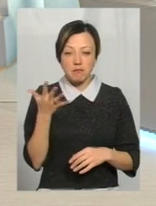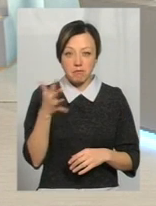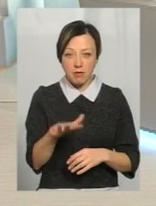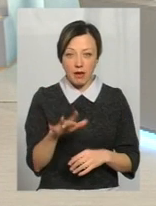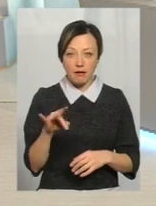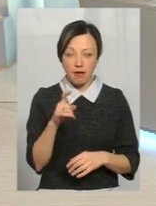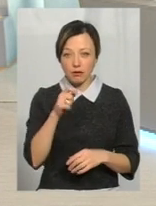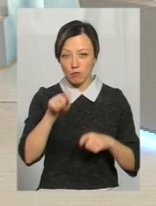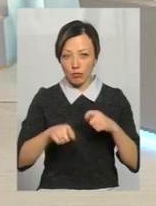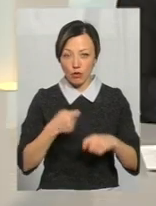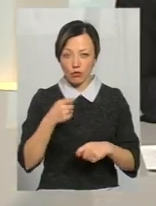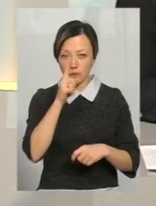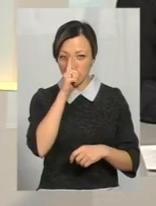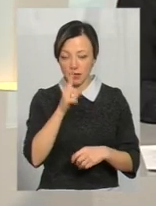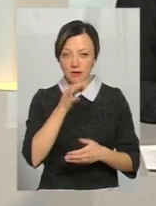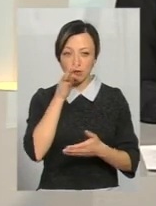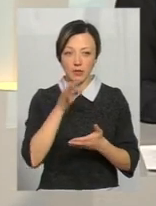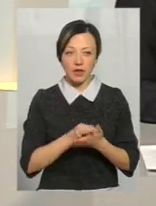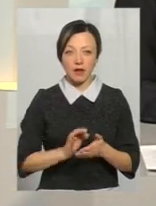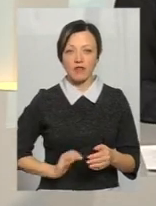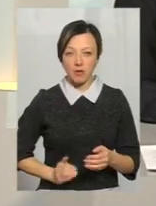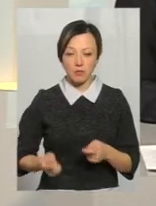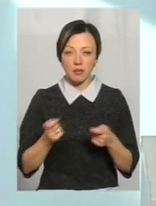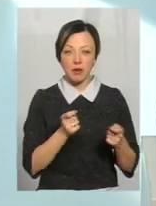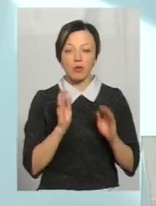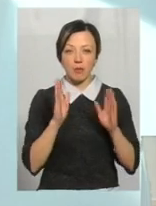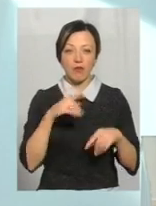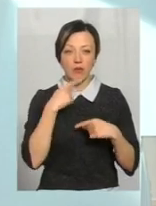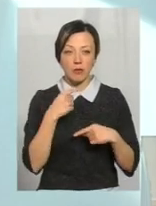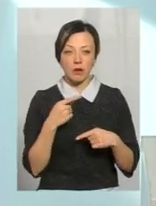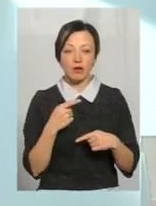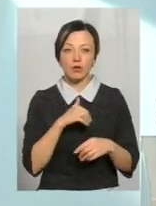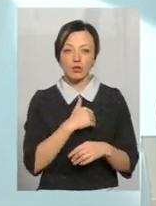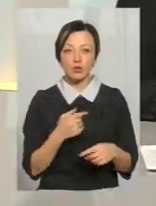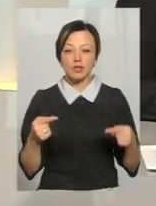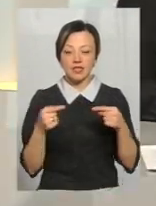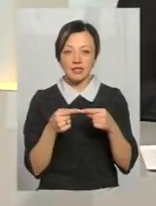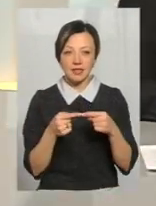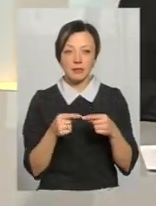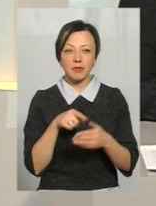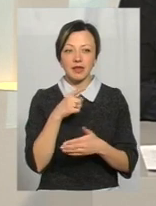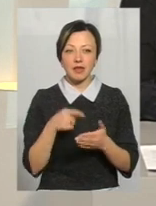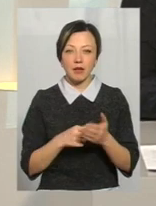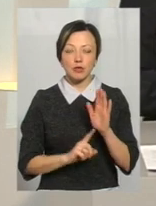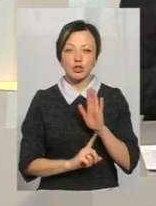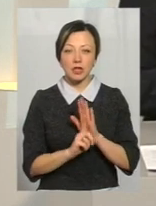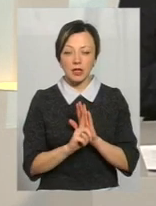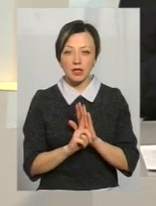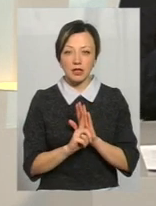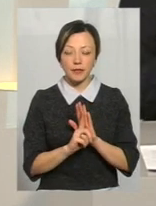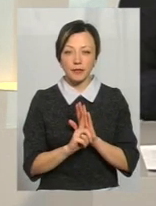протягом місяця Про відповідальність пірвізників ми ще поговоримо, але я хочу все ж таки уточнити те питання, з якого я починала.